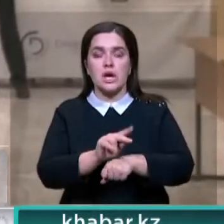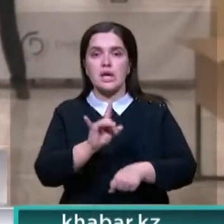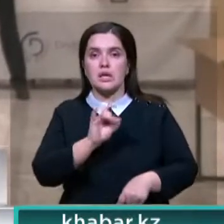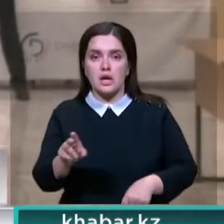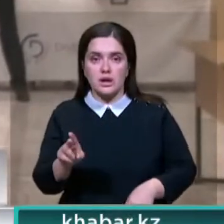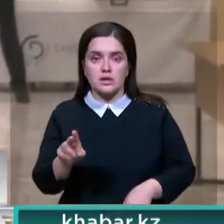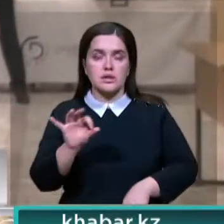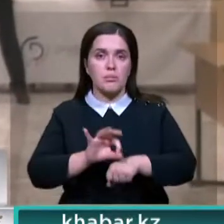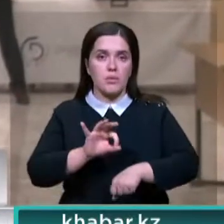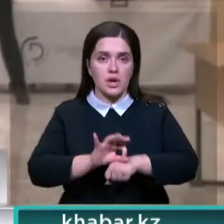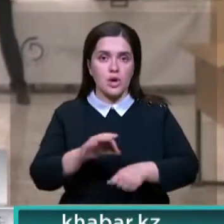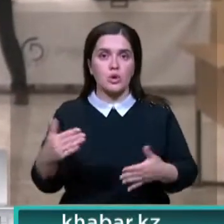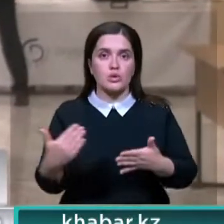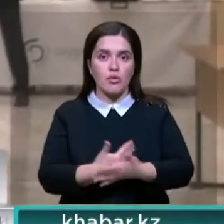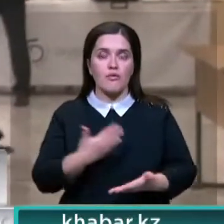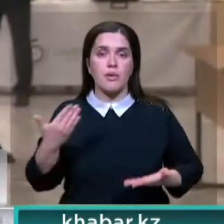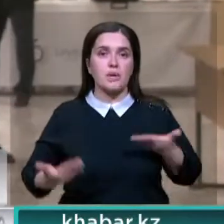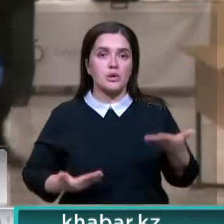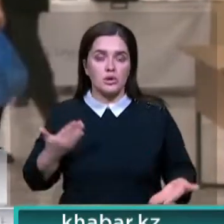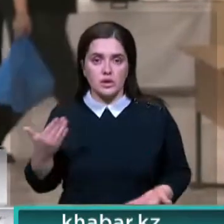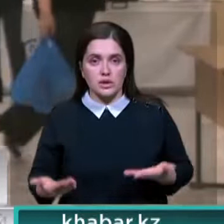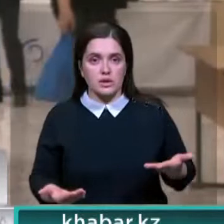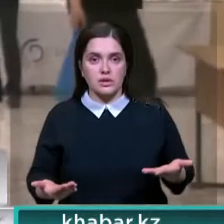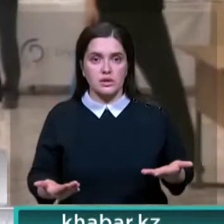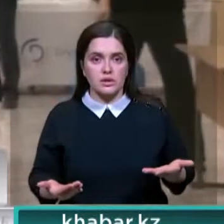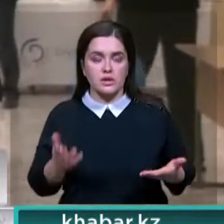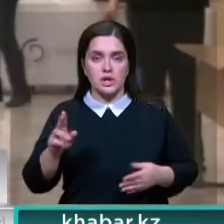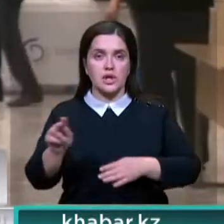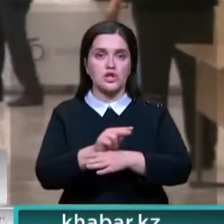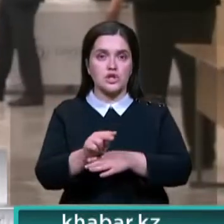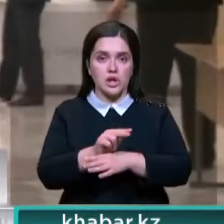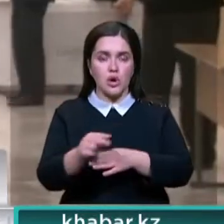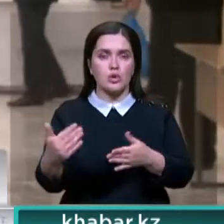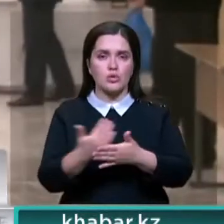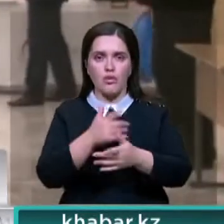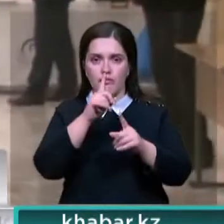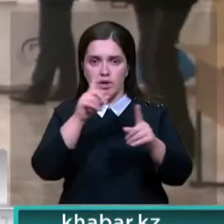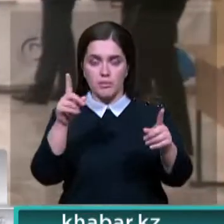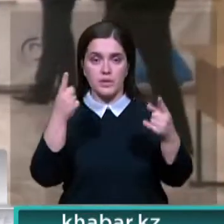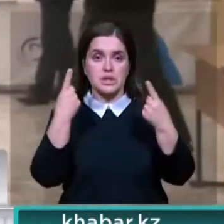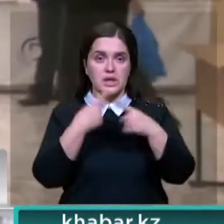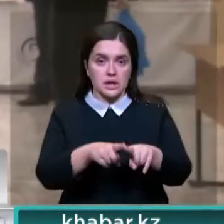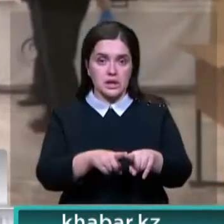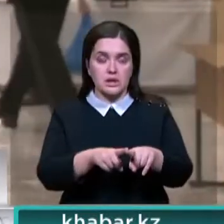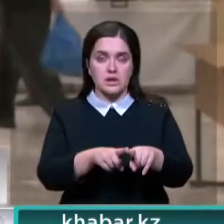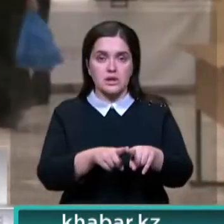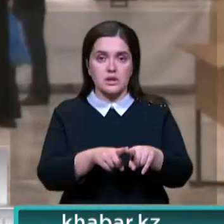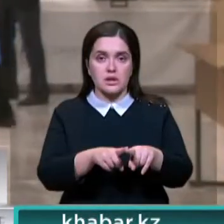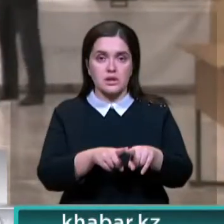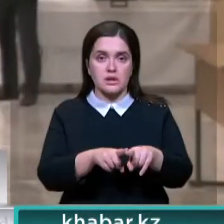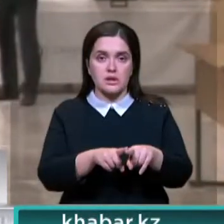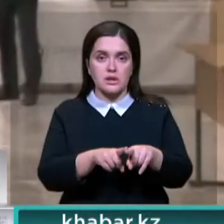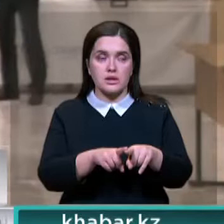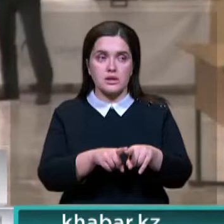заболеваний, новые подходы к лечению онкологически, новые инновационные технологии, мини-инвазивные терапии,